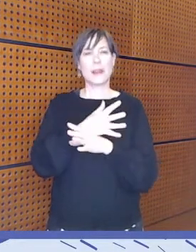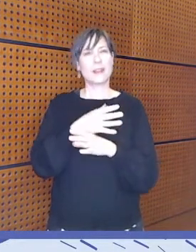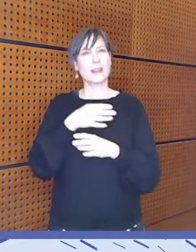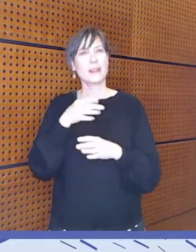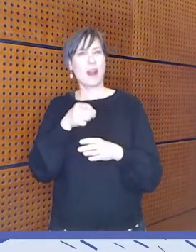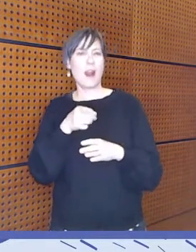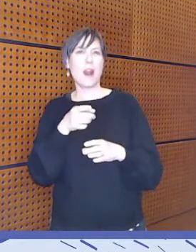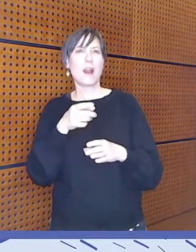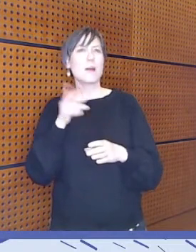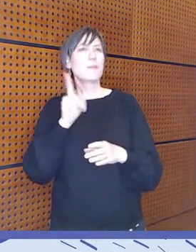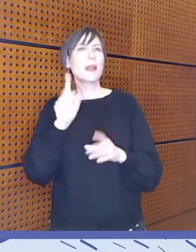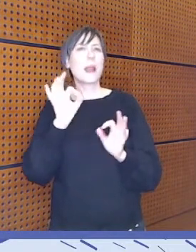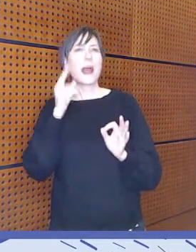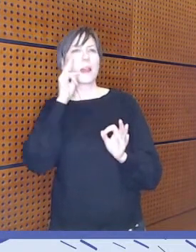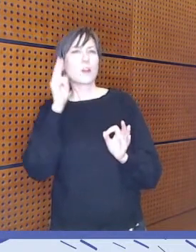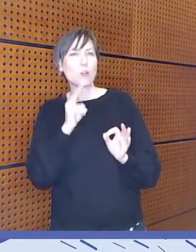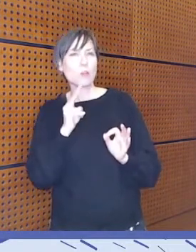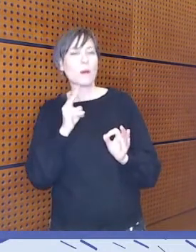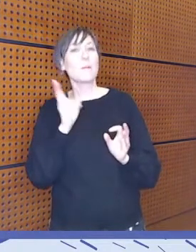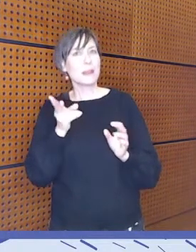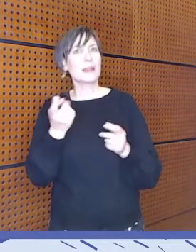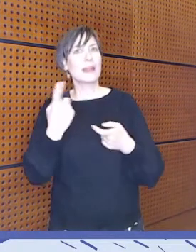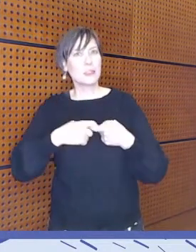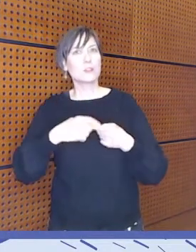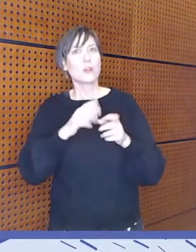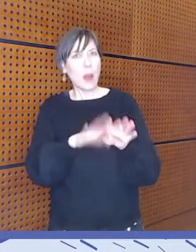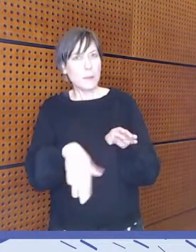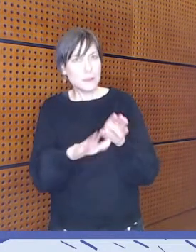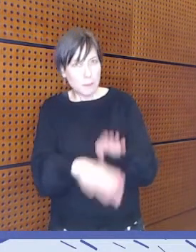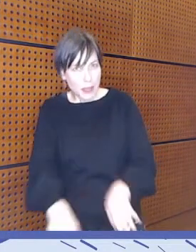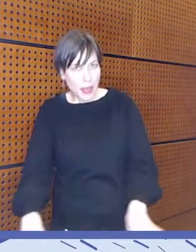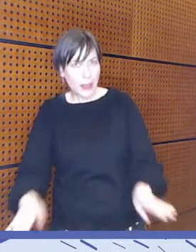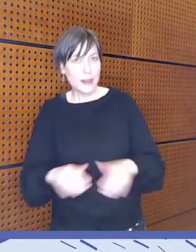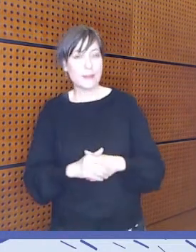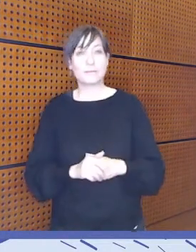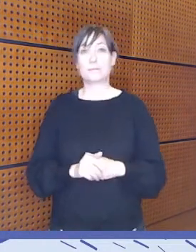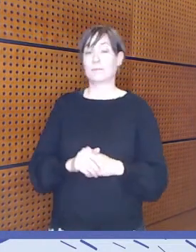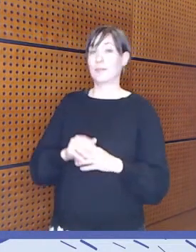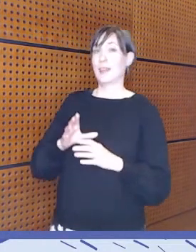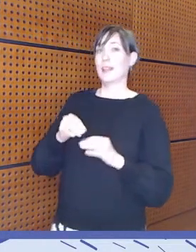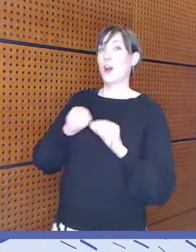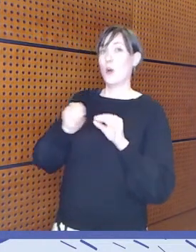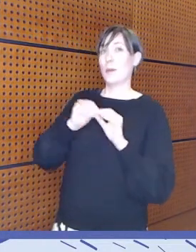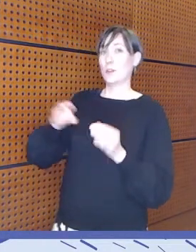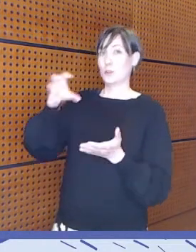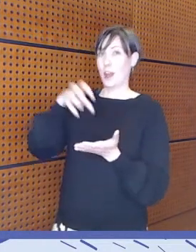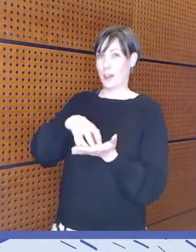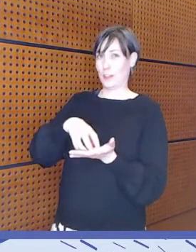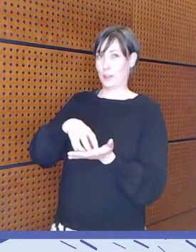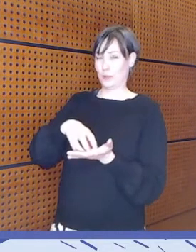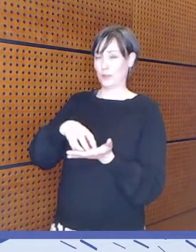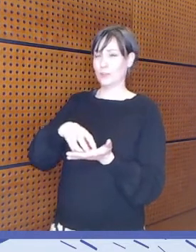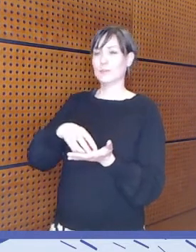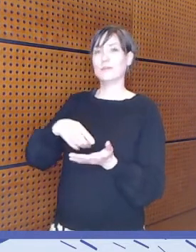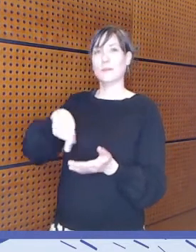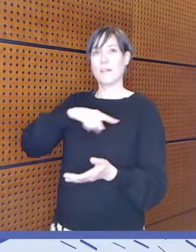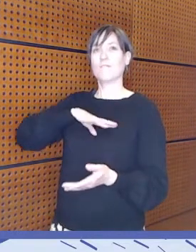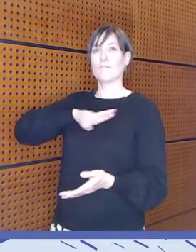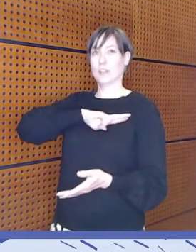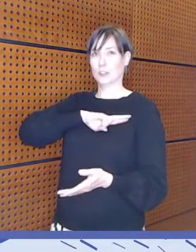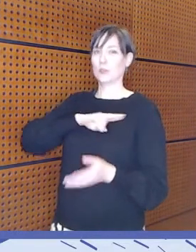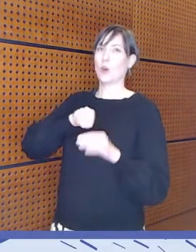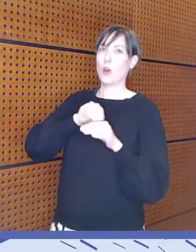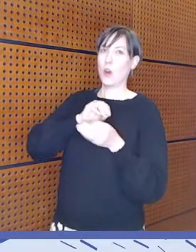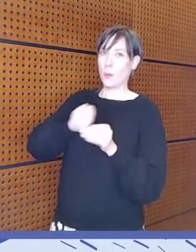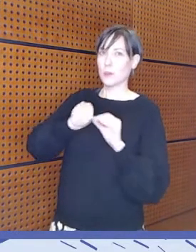pienistä lapsista. Me tietysti opetushallituksessa, kun vastataan opetussuunnitelmien